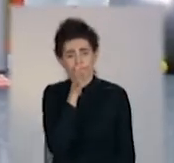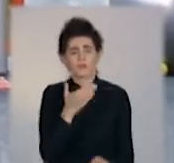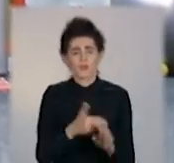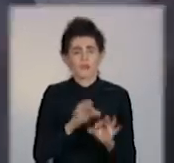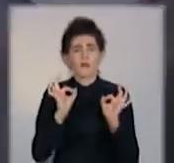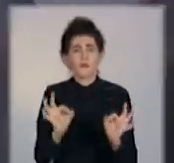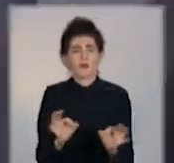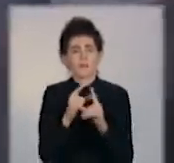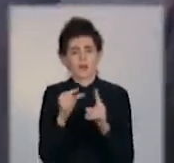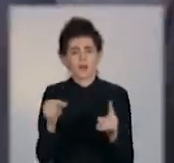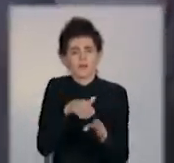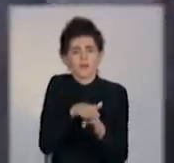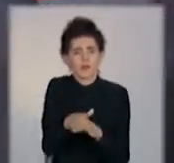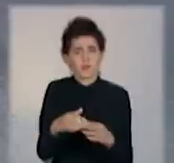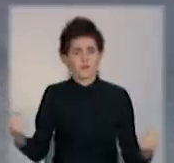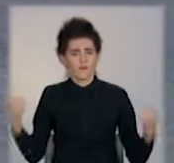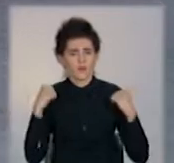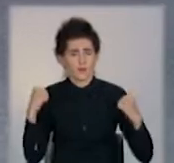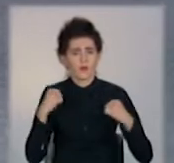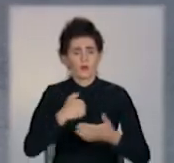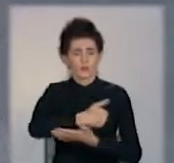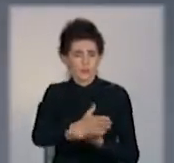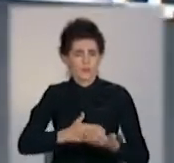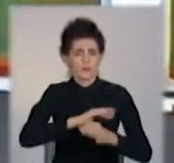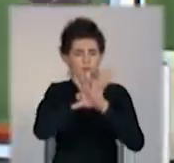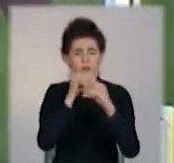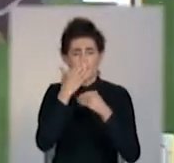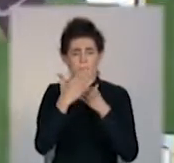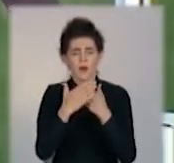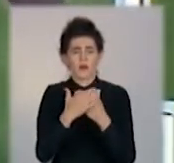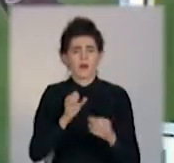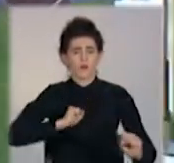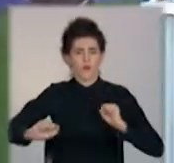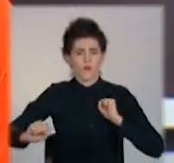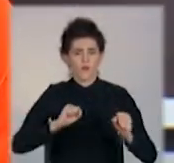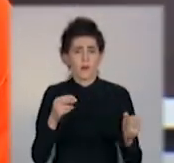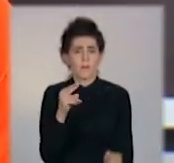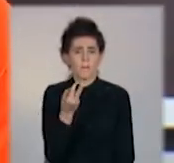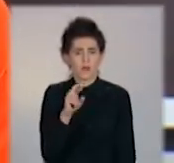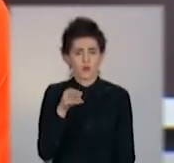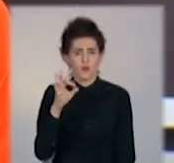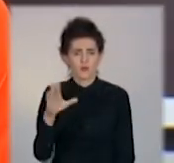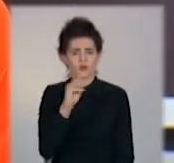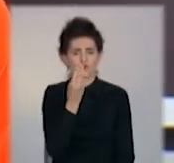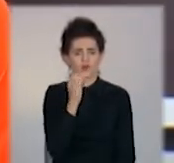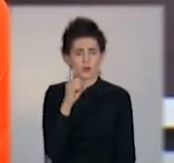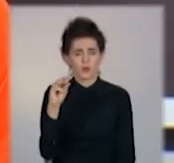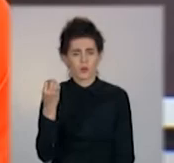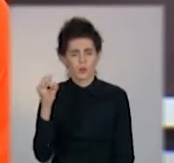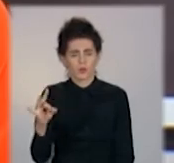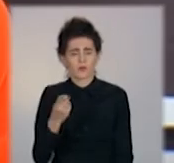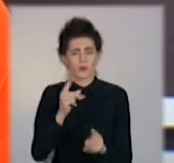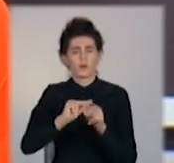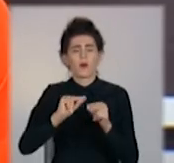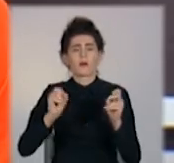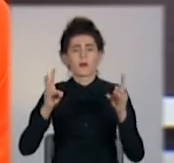помилок та правильно виконувати фізичні вправи, показує капітан футбольного клубу «Шахтар» Андрій Пятов. Отож, починаємо. Перша